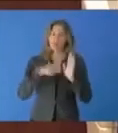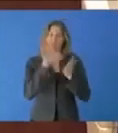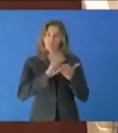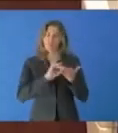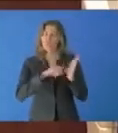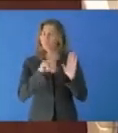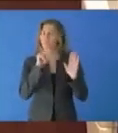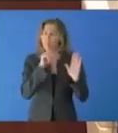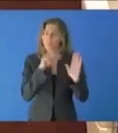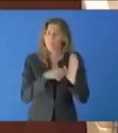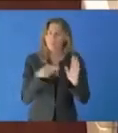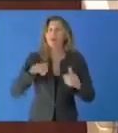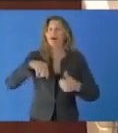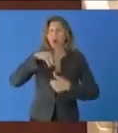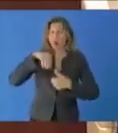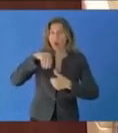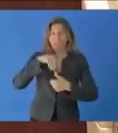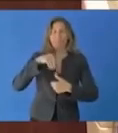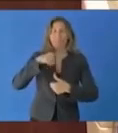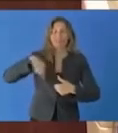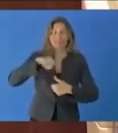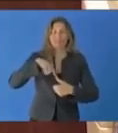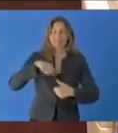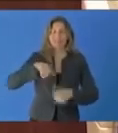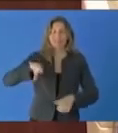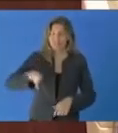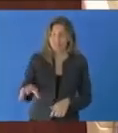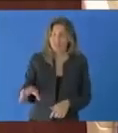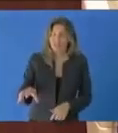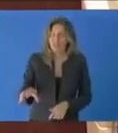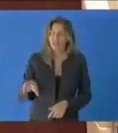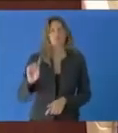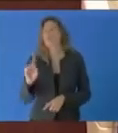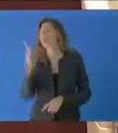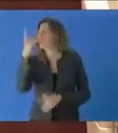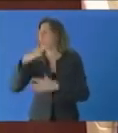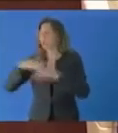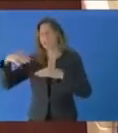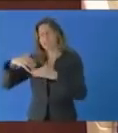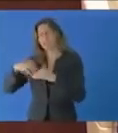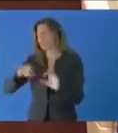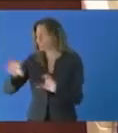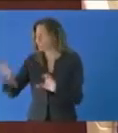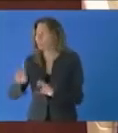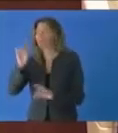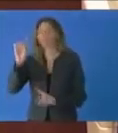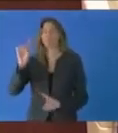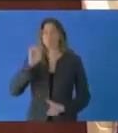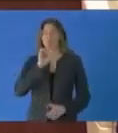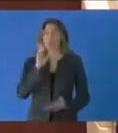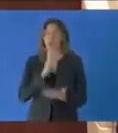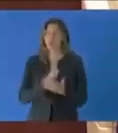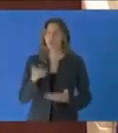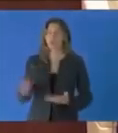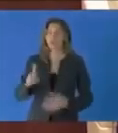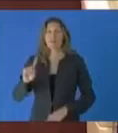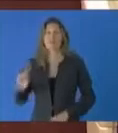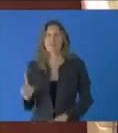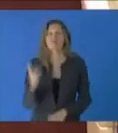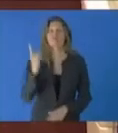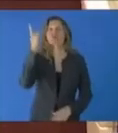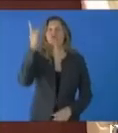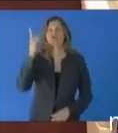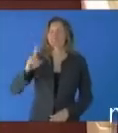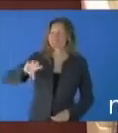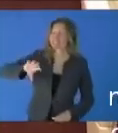pour le moment d'une prise en compte dans ce rapport. D'autant plus que la nation arménienne fait partie non seulement des nations autochtones, mais également des